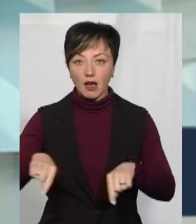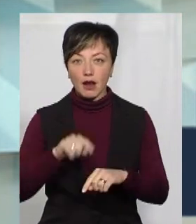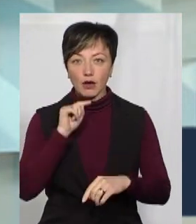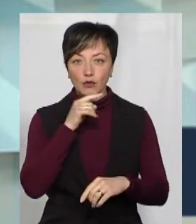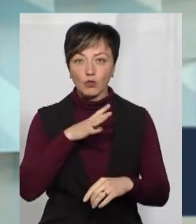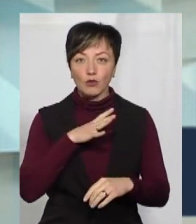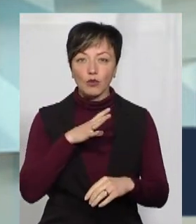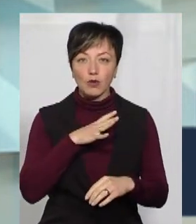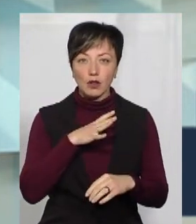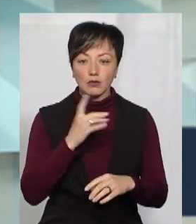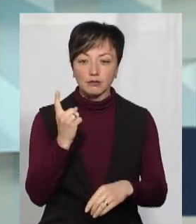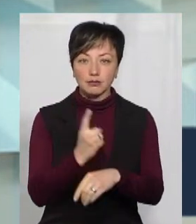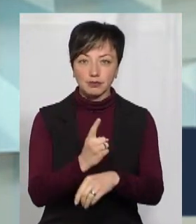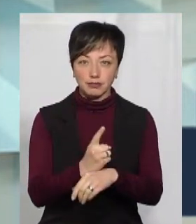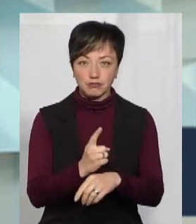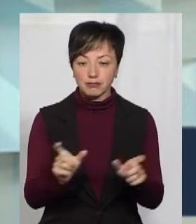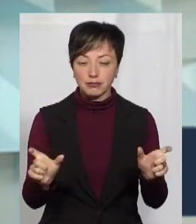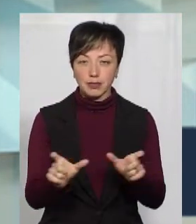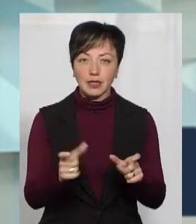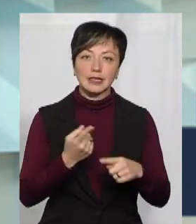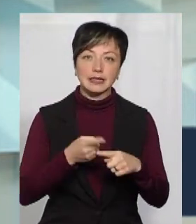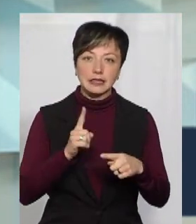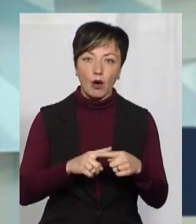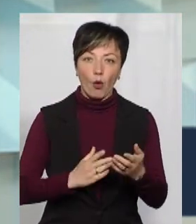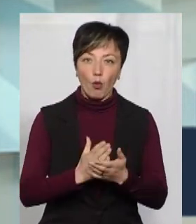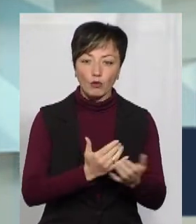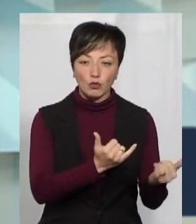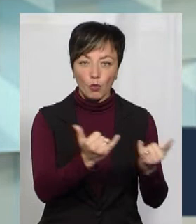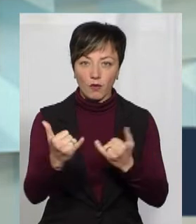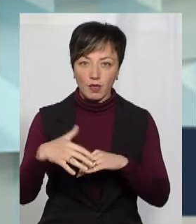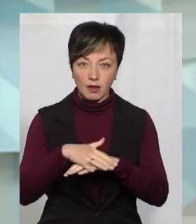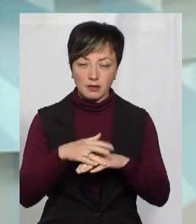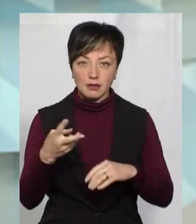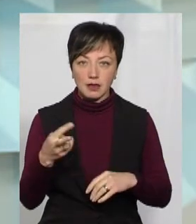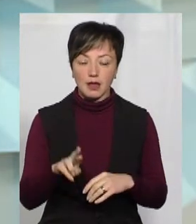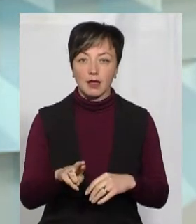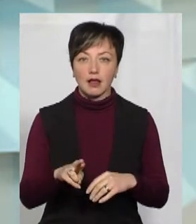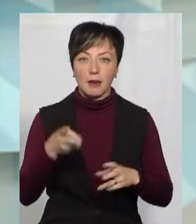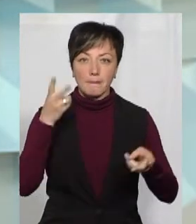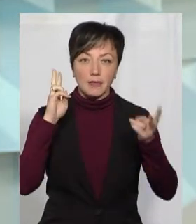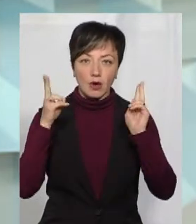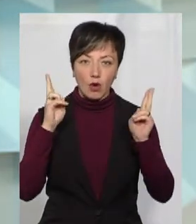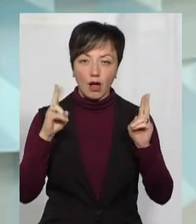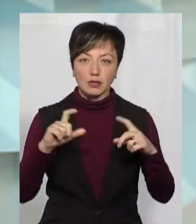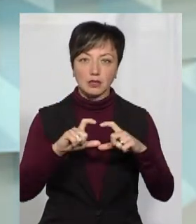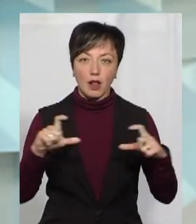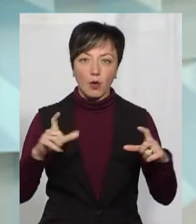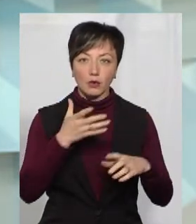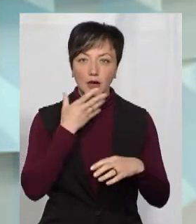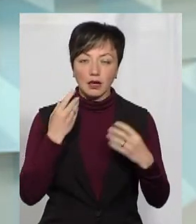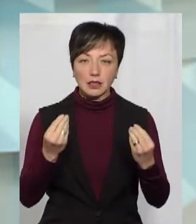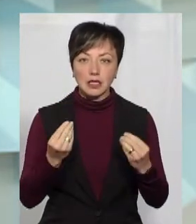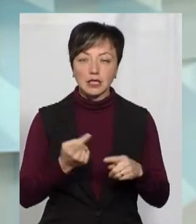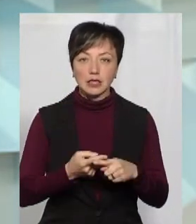під дією карантину весь цей час. Це сфера обслуговування населення, це перукарні, це салони краси,